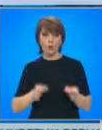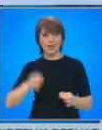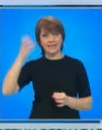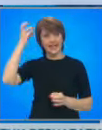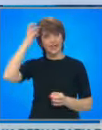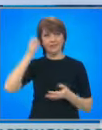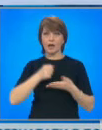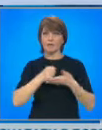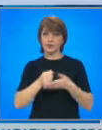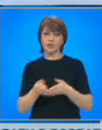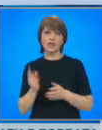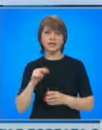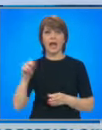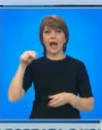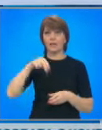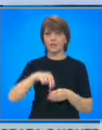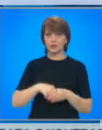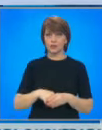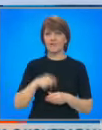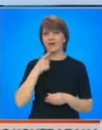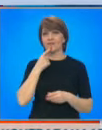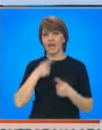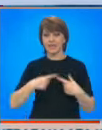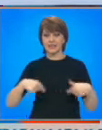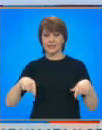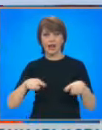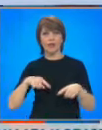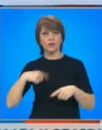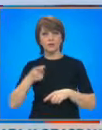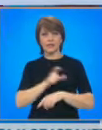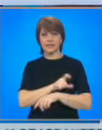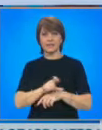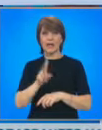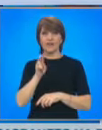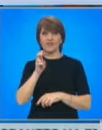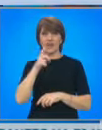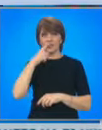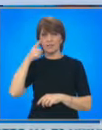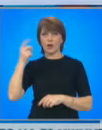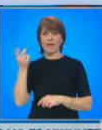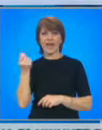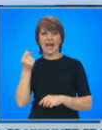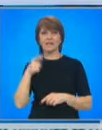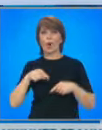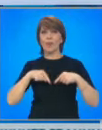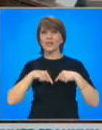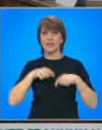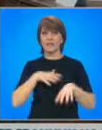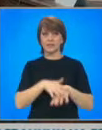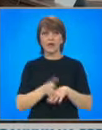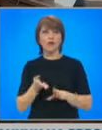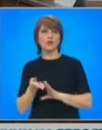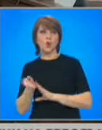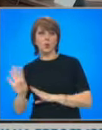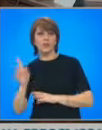държавният бюджет ще бъде гласуван в пленарната зала другата седмица. 20 милиона лева от съдебната система ще бъдат насочени към БАН.